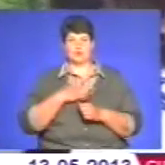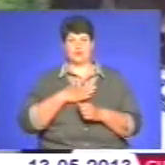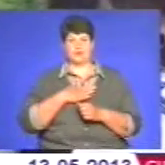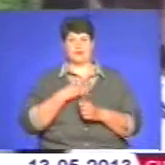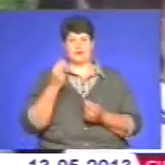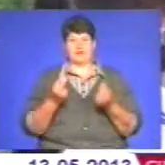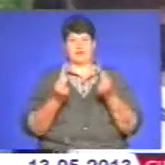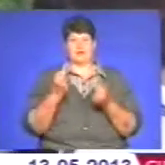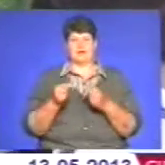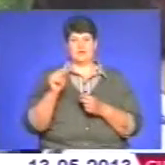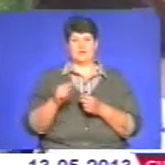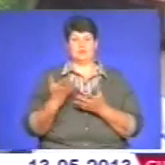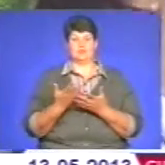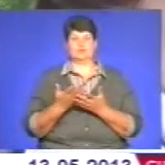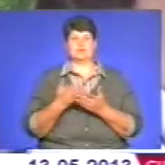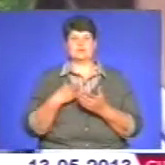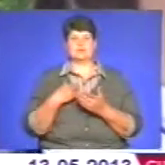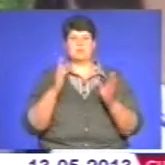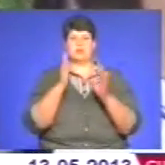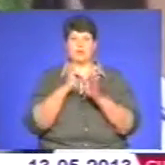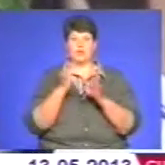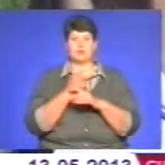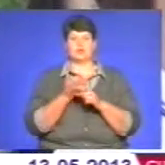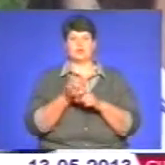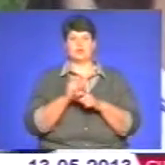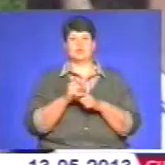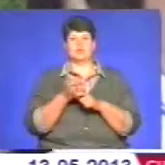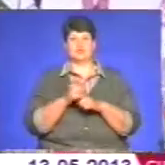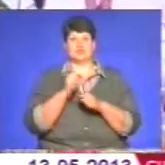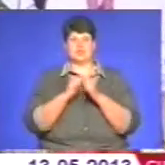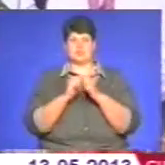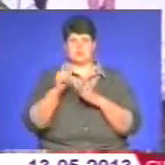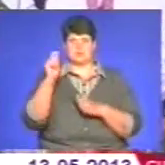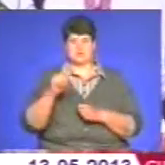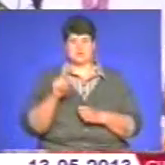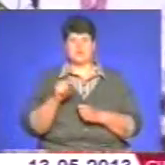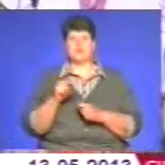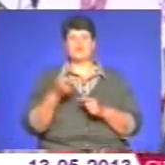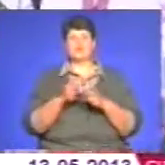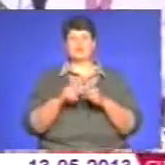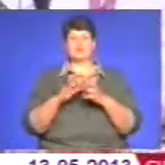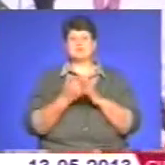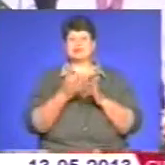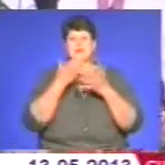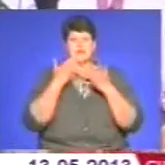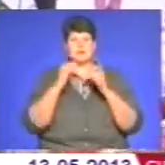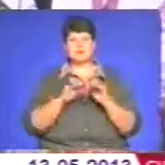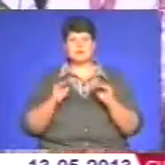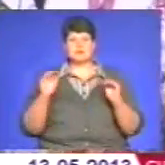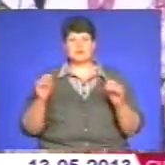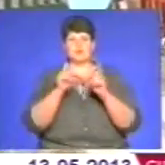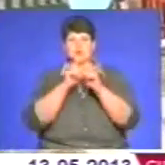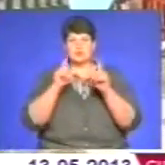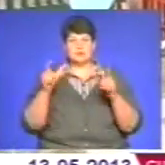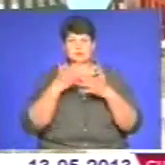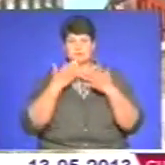Тут граються, тут берег, тут в нас природа, дуже люблять, часто приїжджають до нас. У цьому селі немає ні садочка, ні школи.